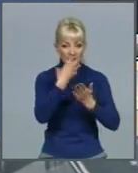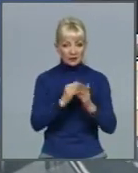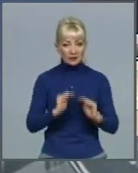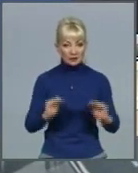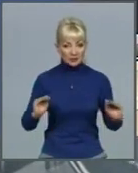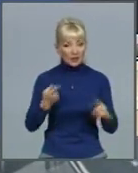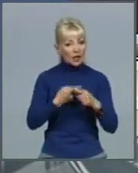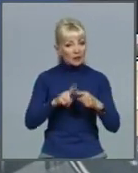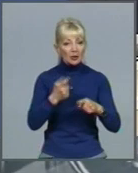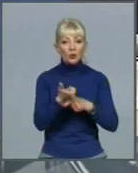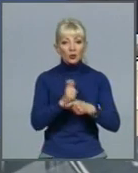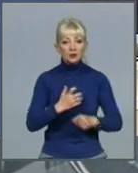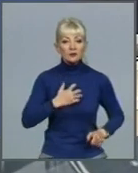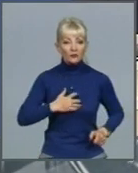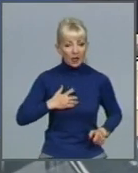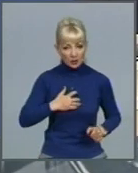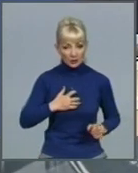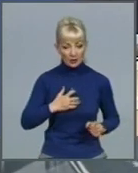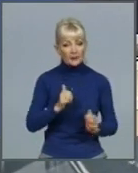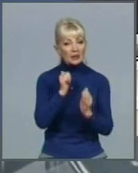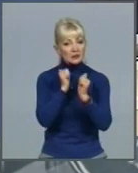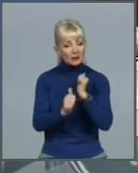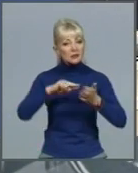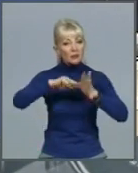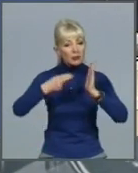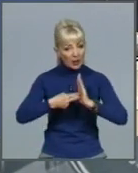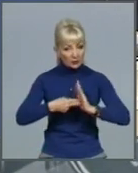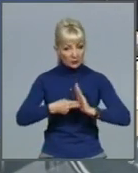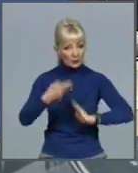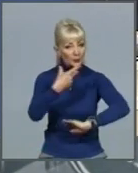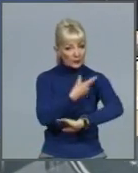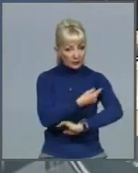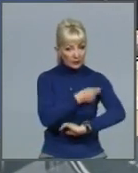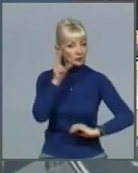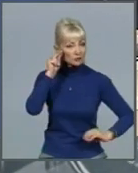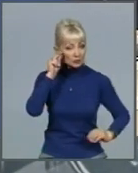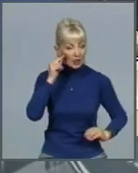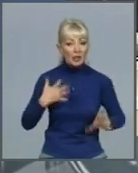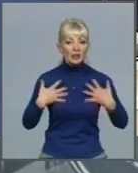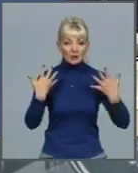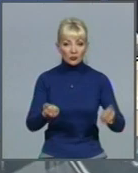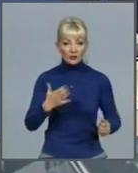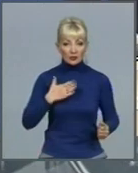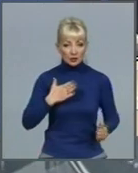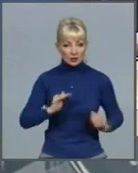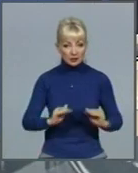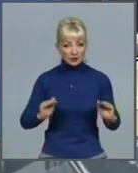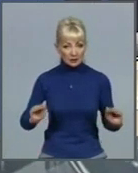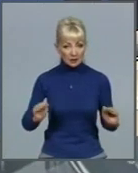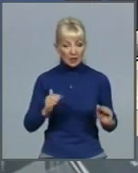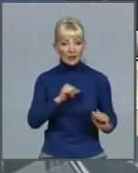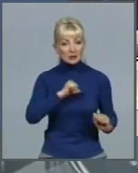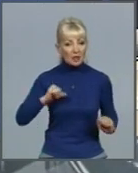відповідно до календаря щеплень, бо здоров'я наших дітей – надважливіше, що може бути.